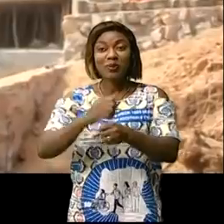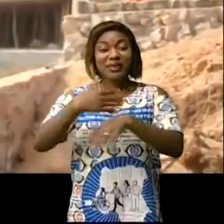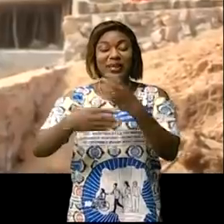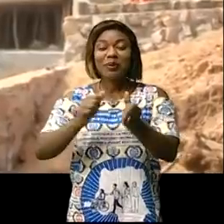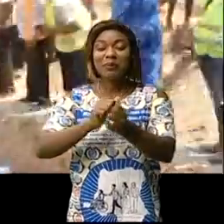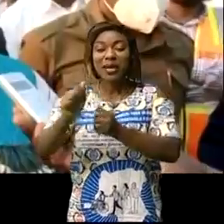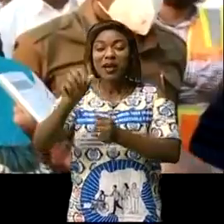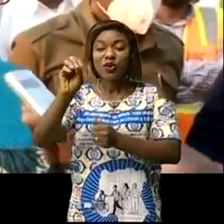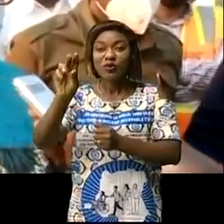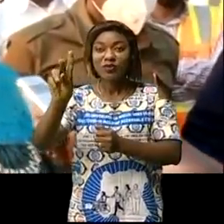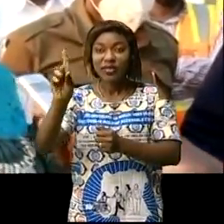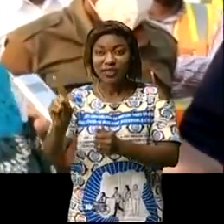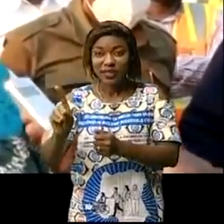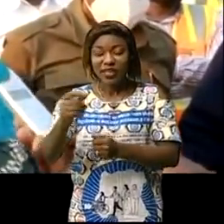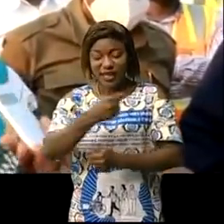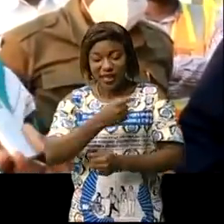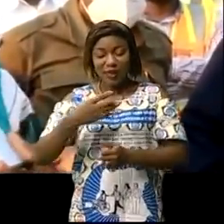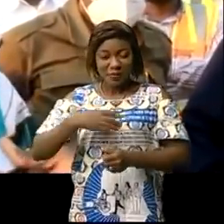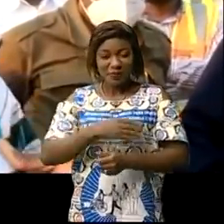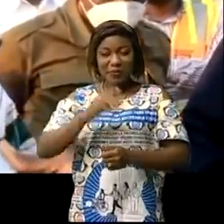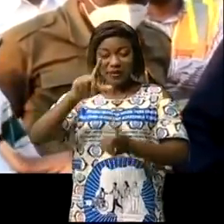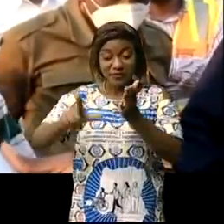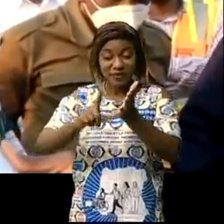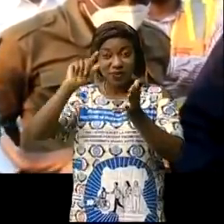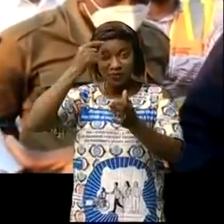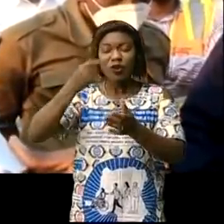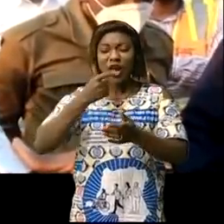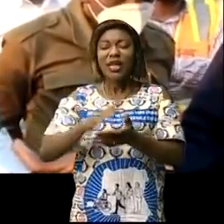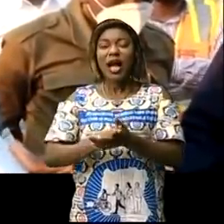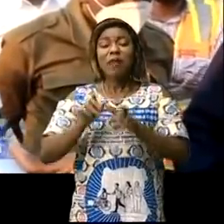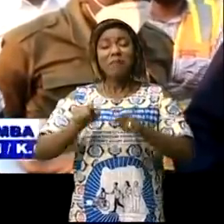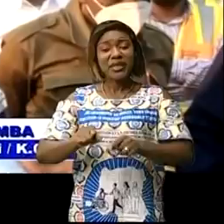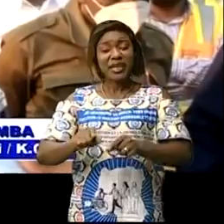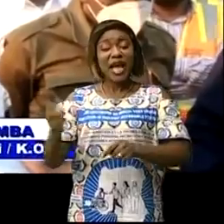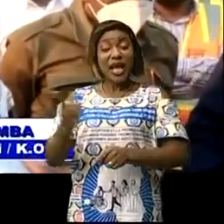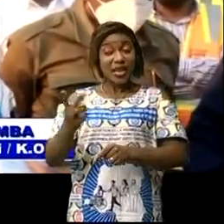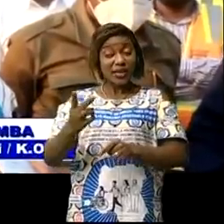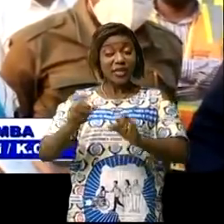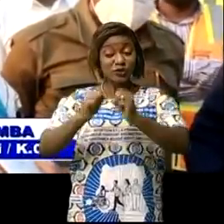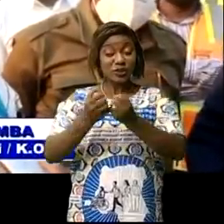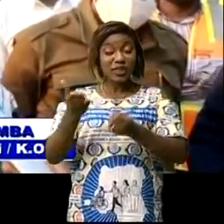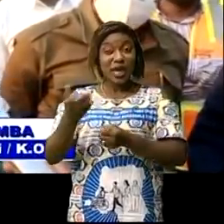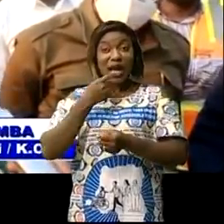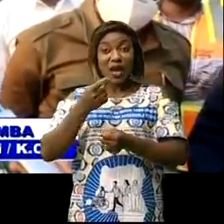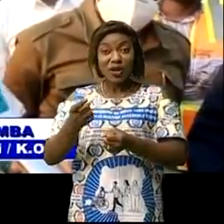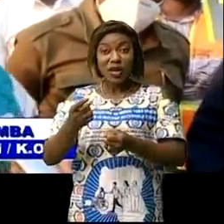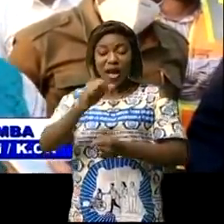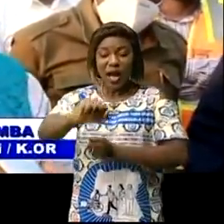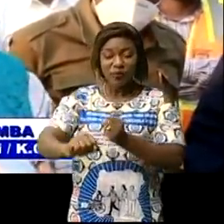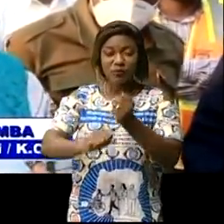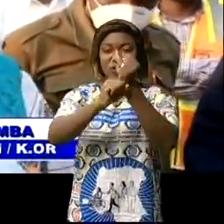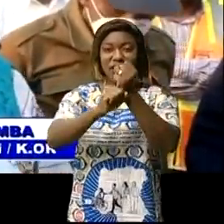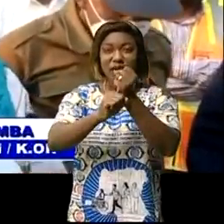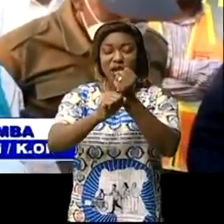'OVD et l'Office des routes. Maintenant je dois pouvoir avec l'OVD et'Office des routes demander à Oconner d'appuyer sur l